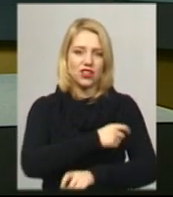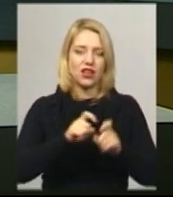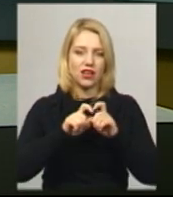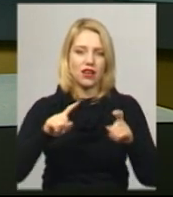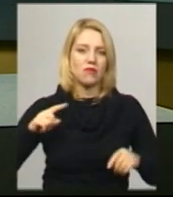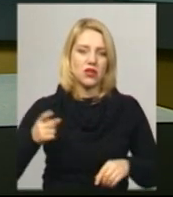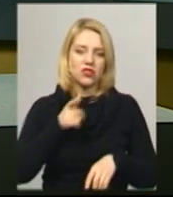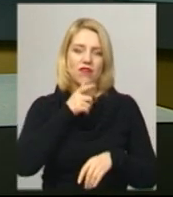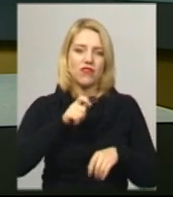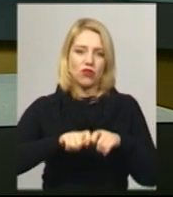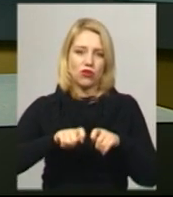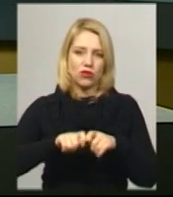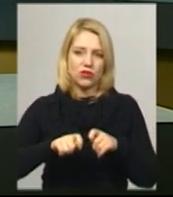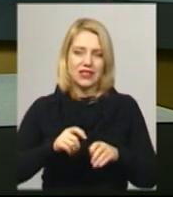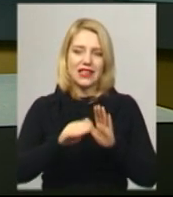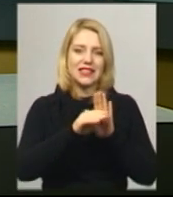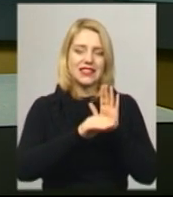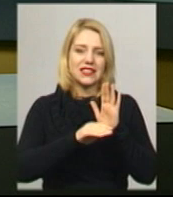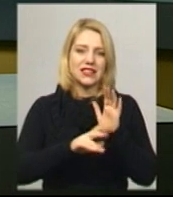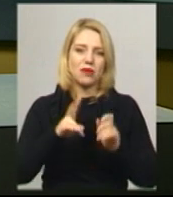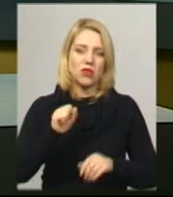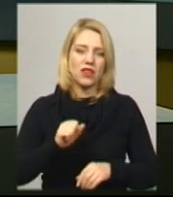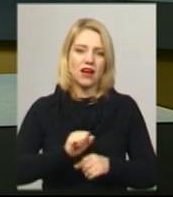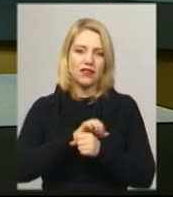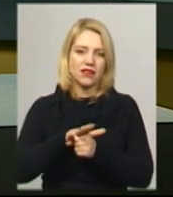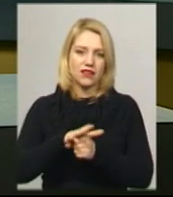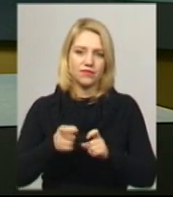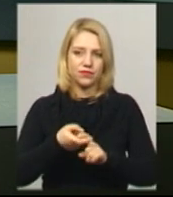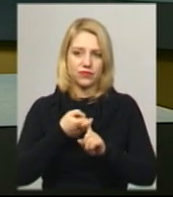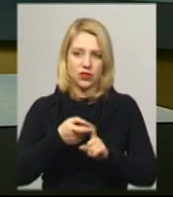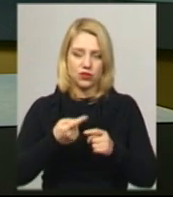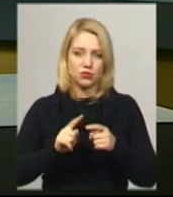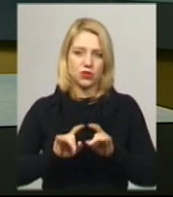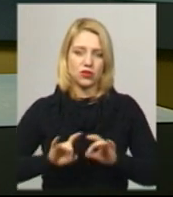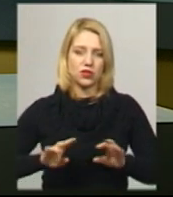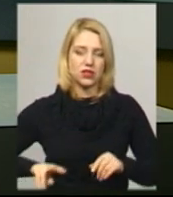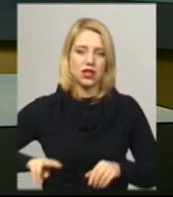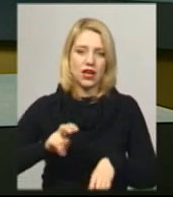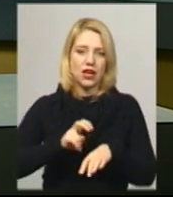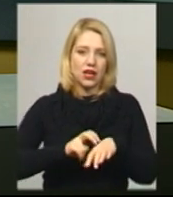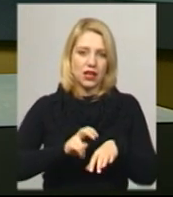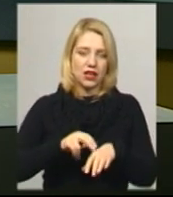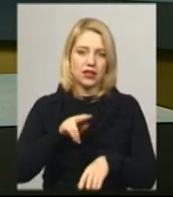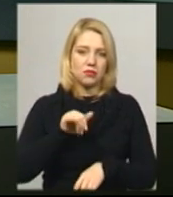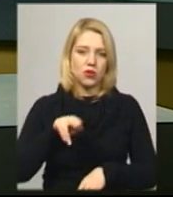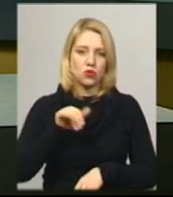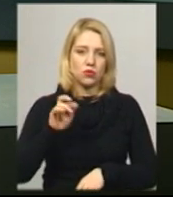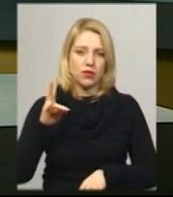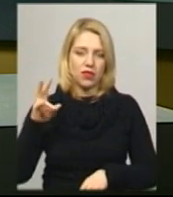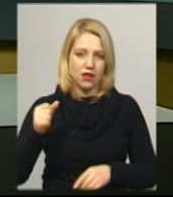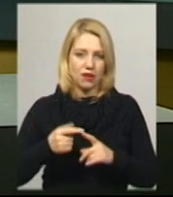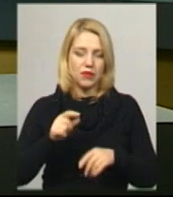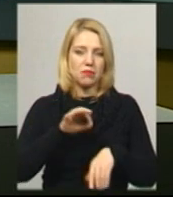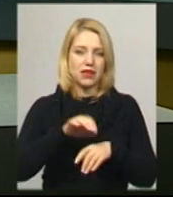використали тест-систему на визначення коронавірусу. Про це розповіла головна лікарка закладу Оксана Піддубна. За її словами, у пацієнта, в якого